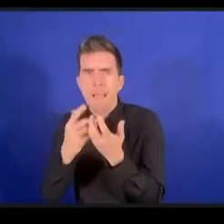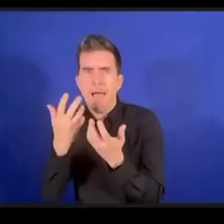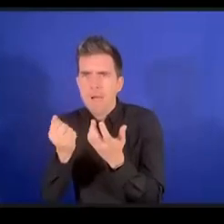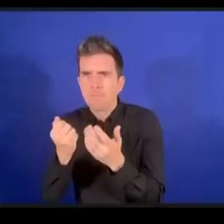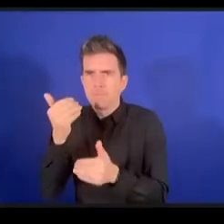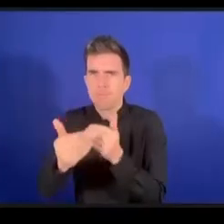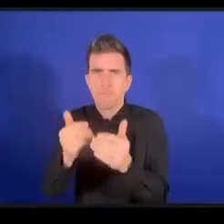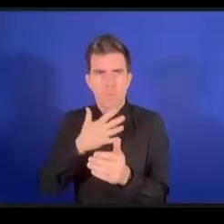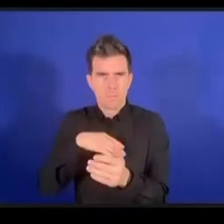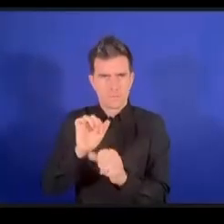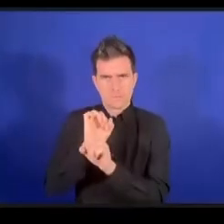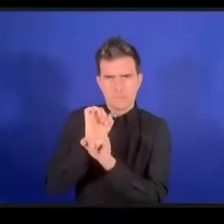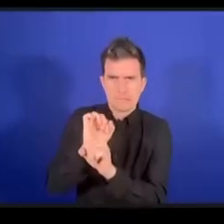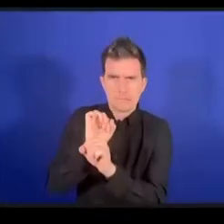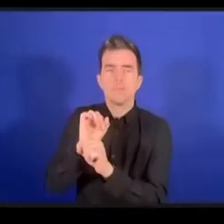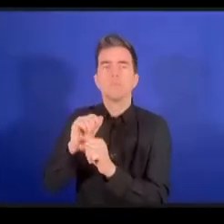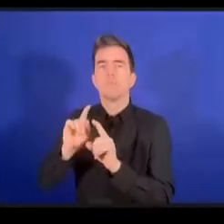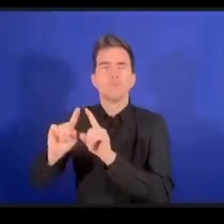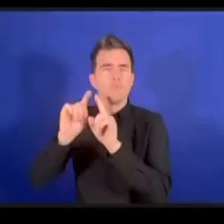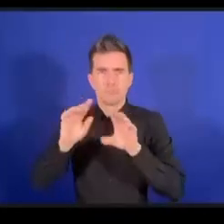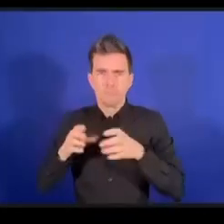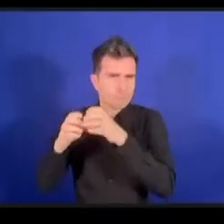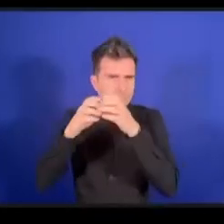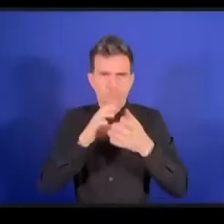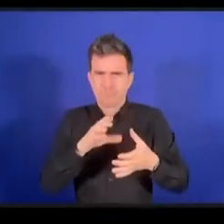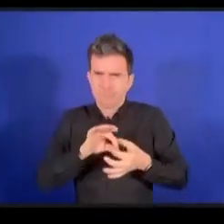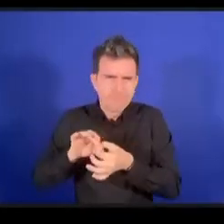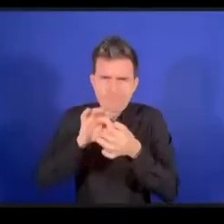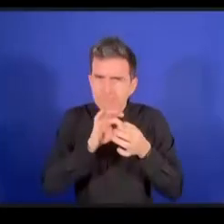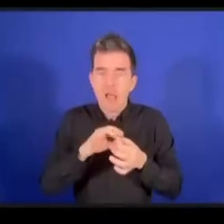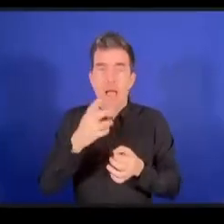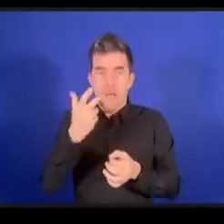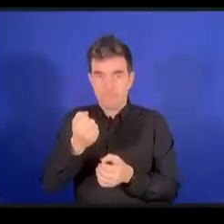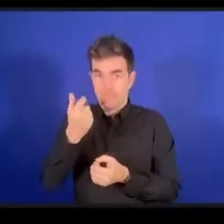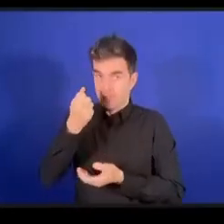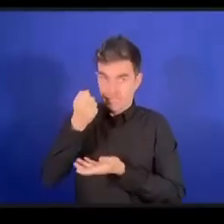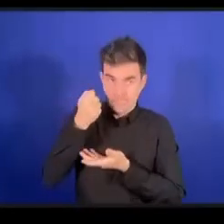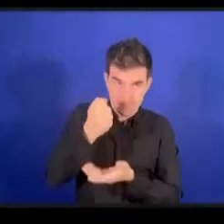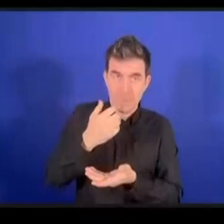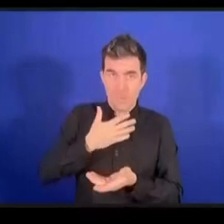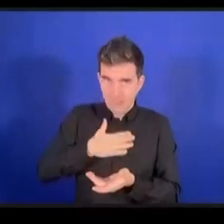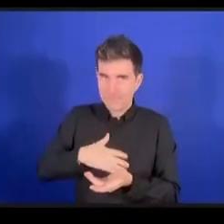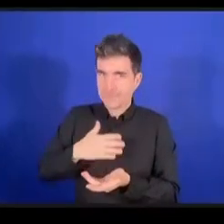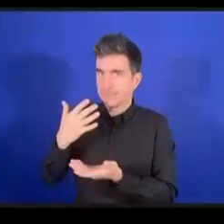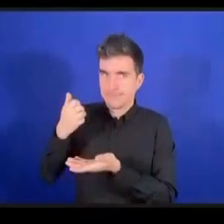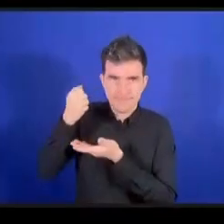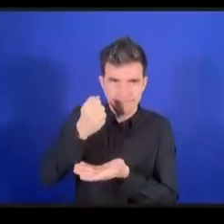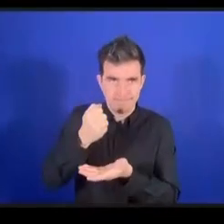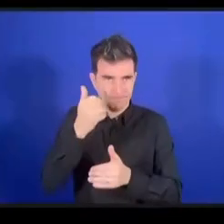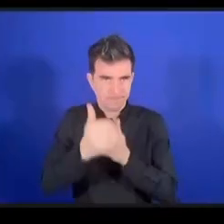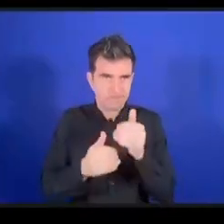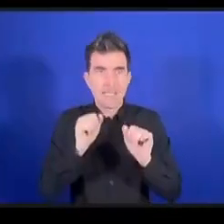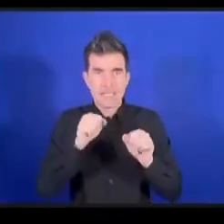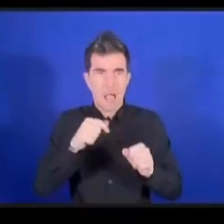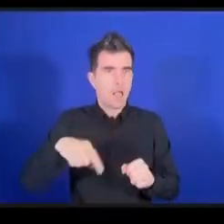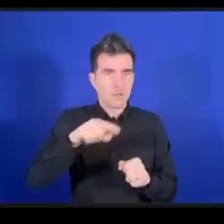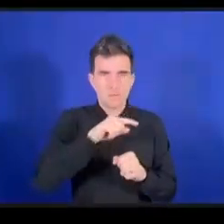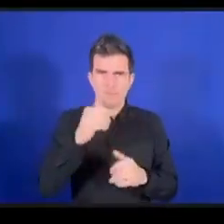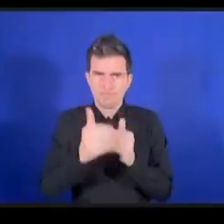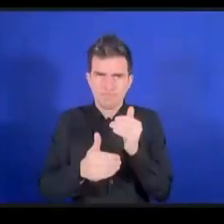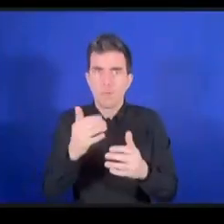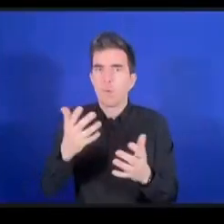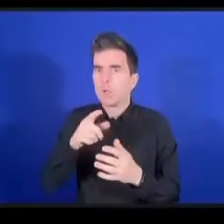صفات هيئة لحوكمة الانترنت عالميا وعندنا بالطبع التمويل